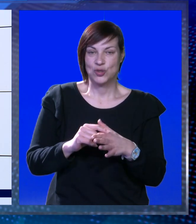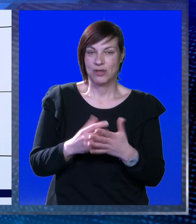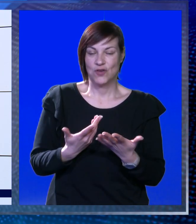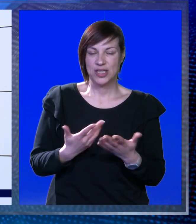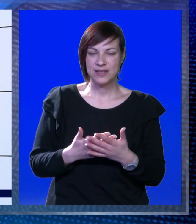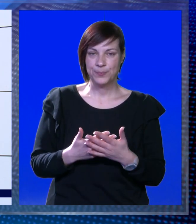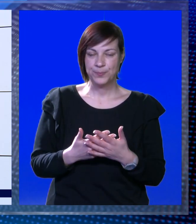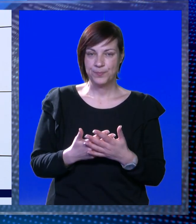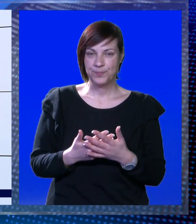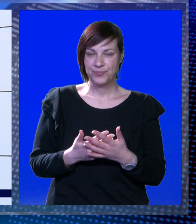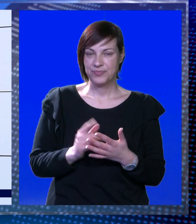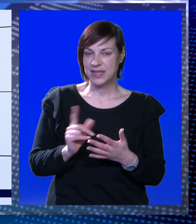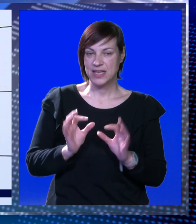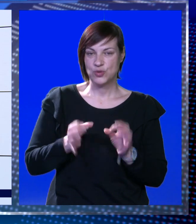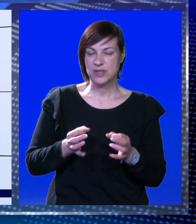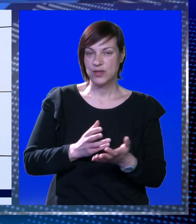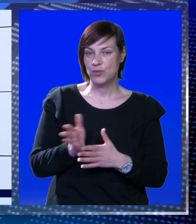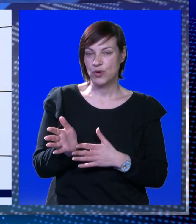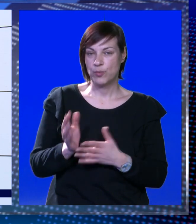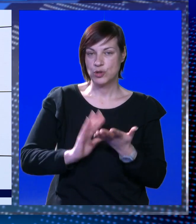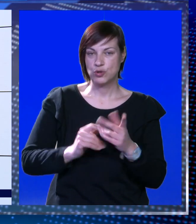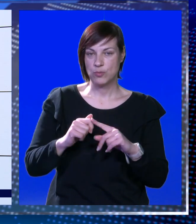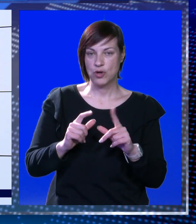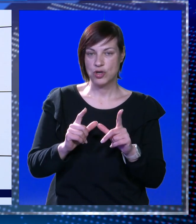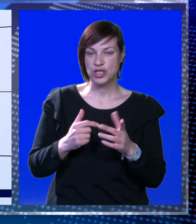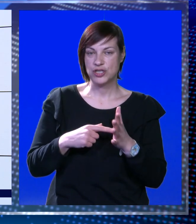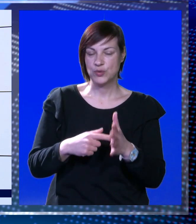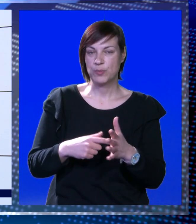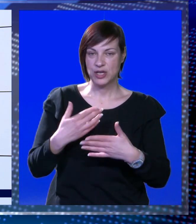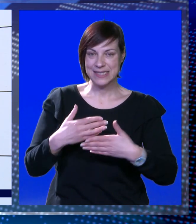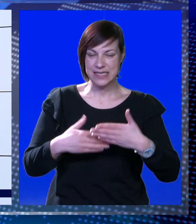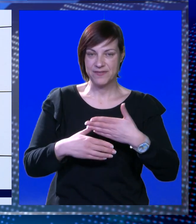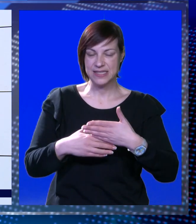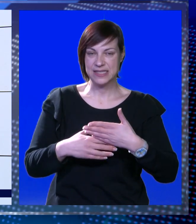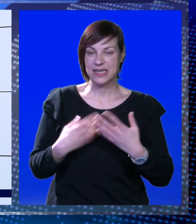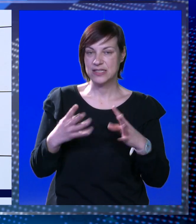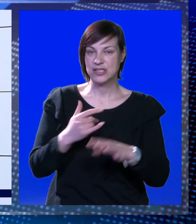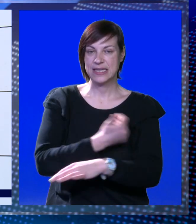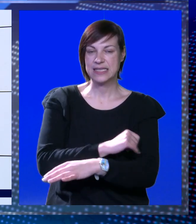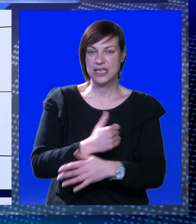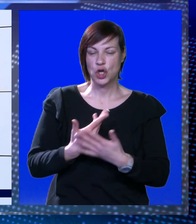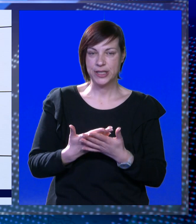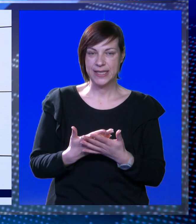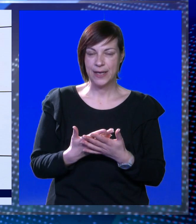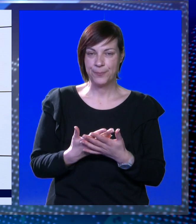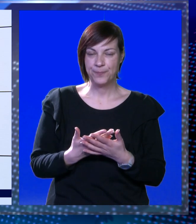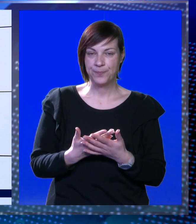nego u Gneže dvor? Neću sigurno poći u mokošicu i ne znam gdje ona pokaziva zgrade iz 80-ih godina.